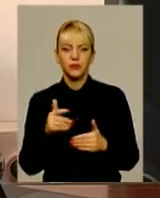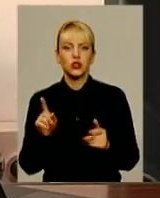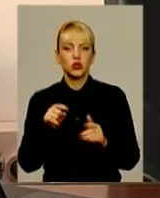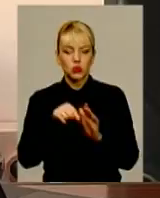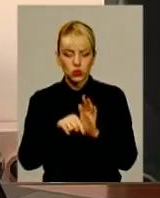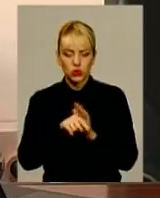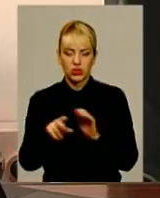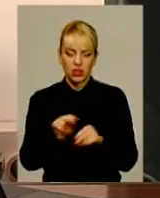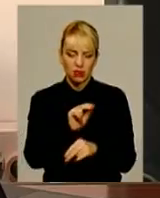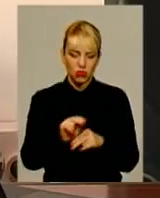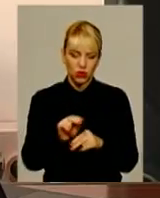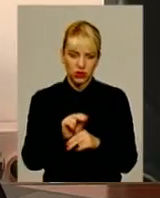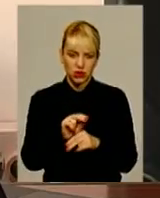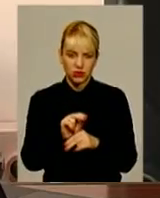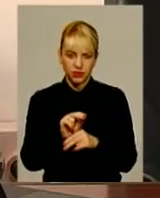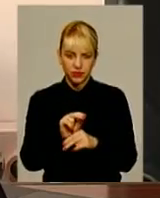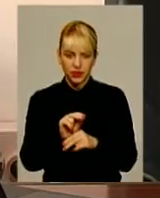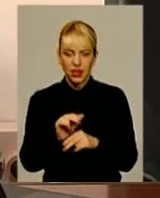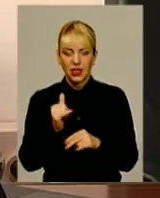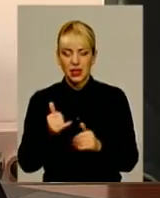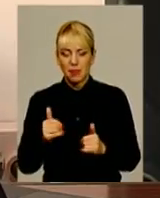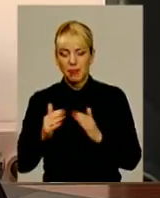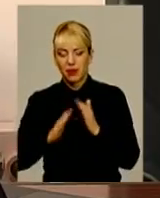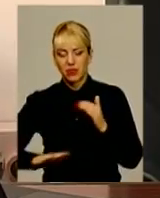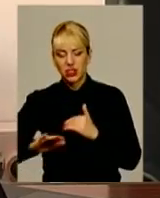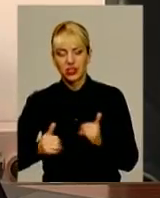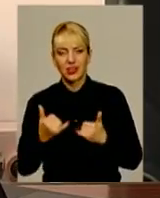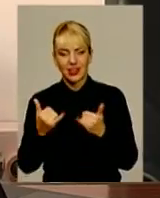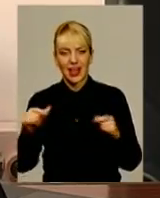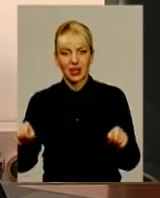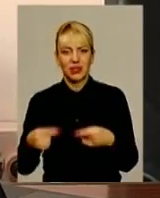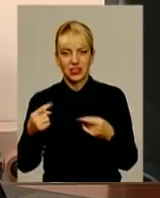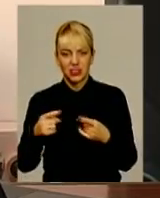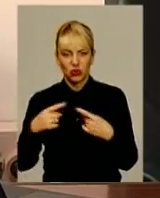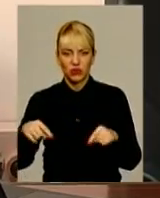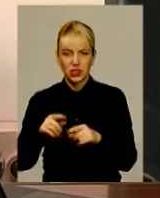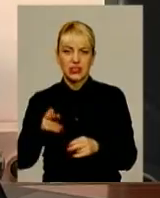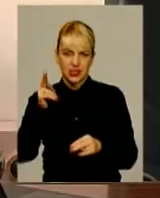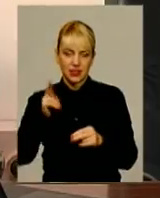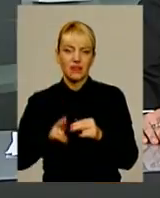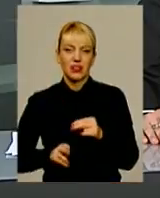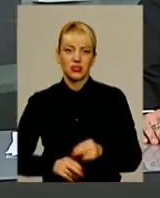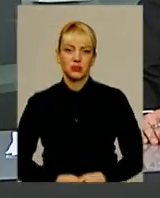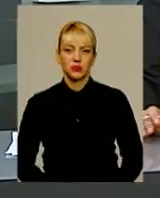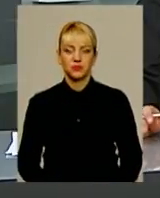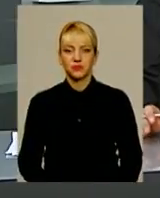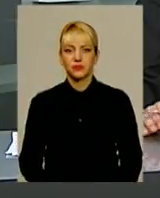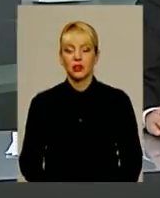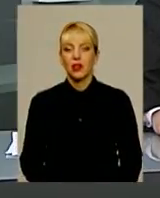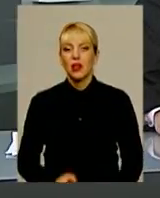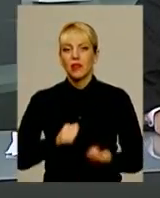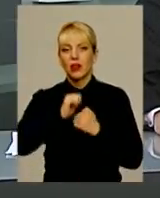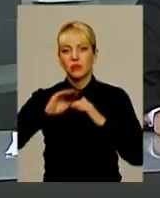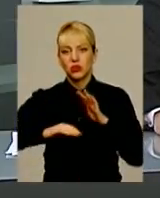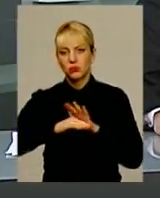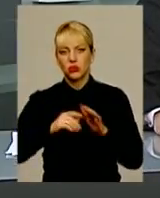приміщень для реабілітаційного відділення, ми його благополучно завершимо. В Кам